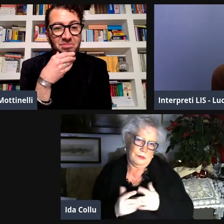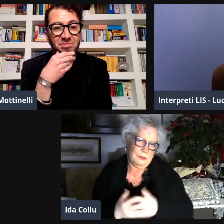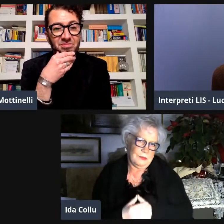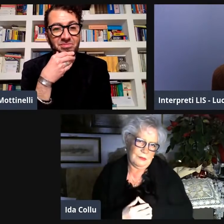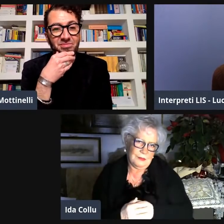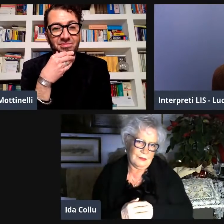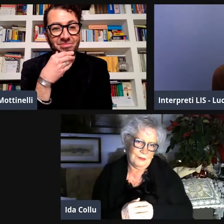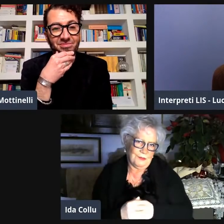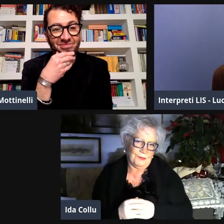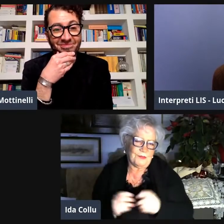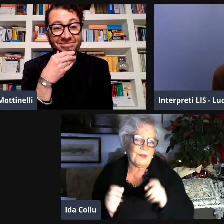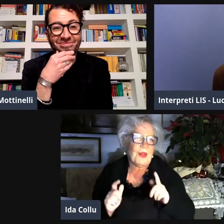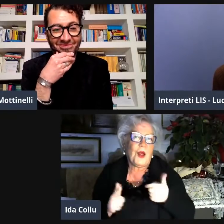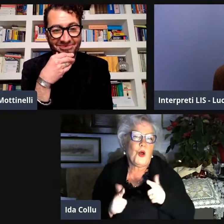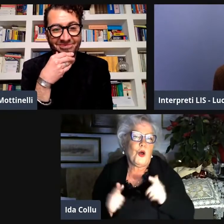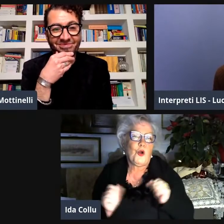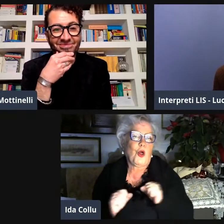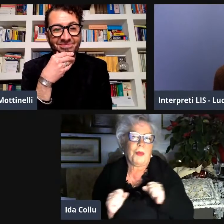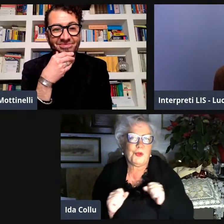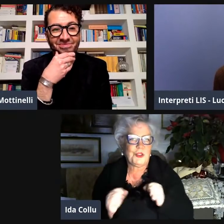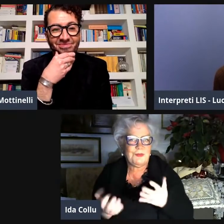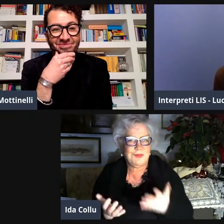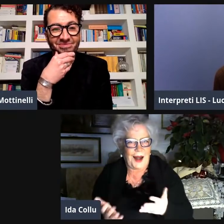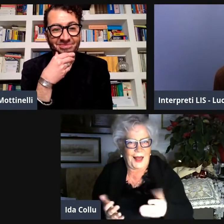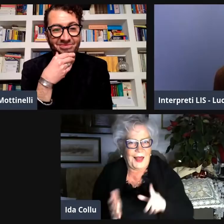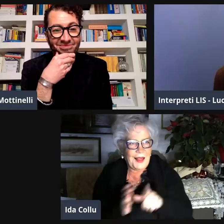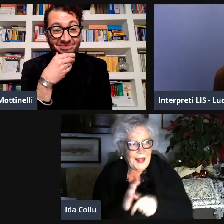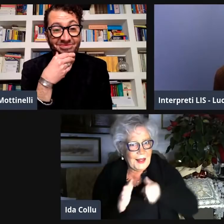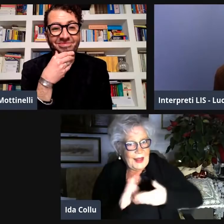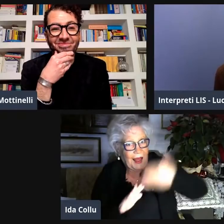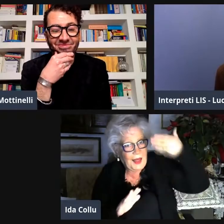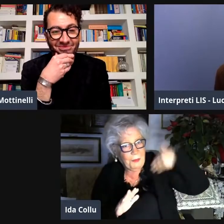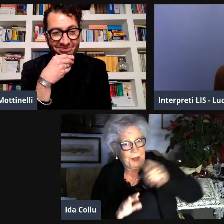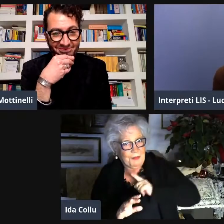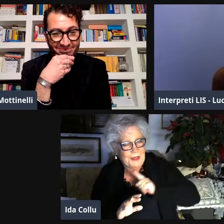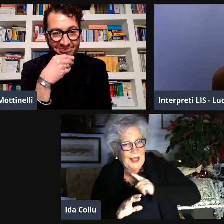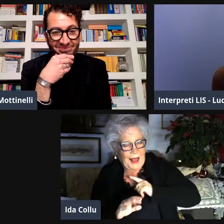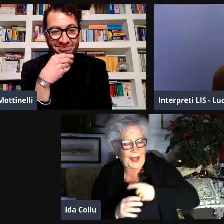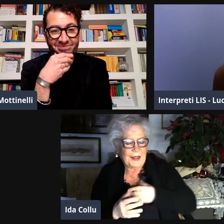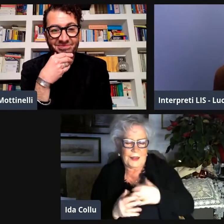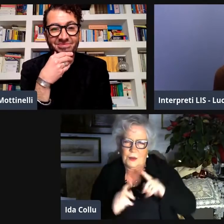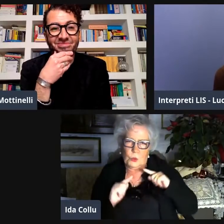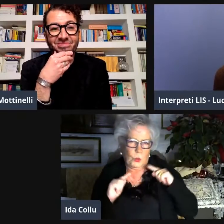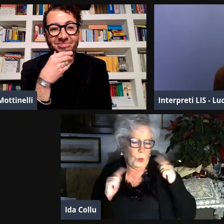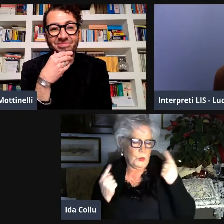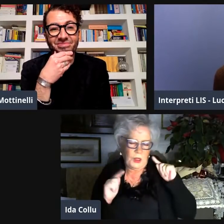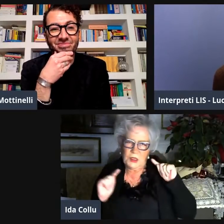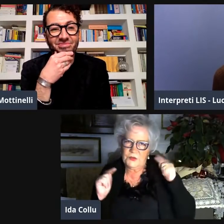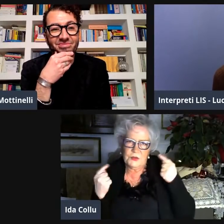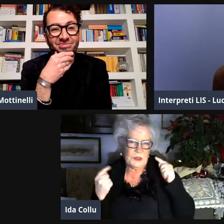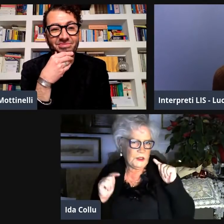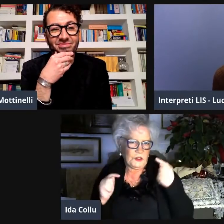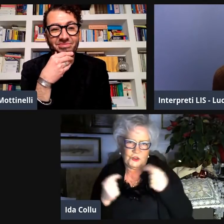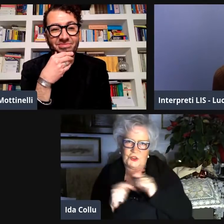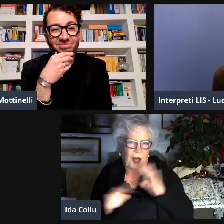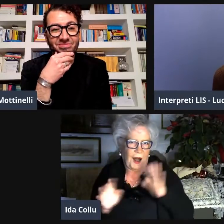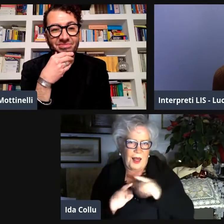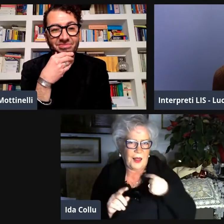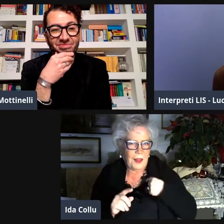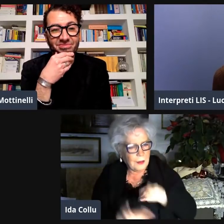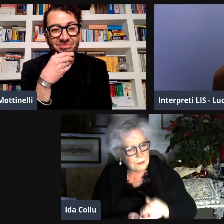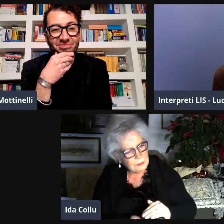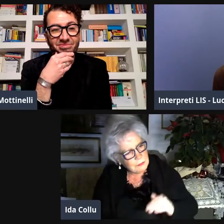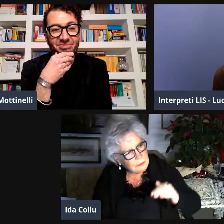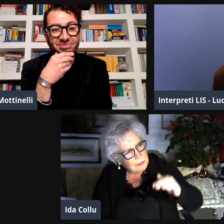riguarda la mia vita, rispetto alla situazione attuale, non è possibile fare un confronto. Perché ai